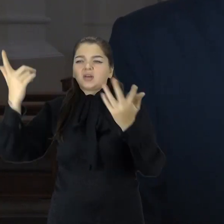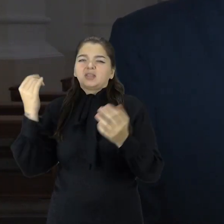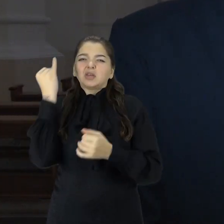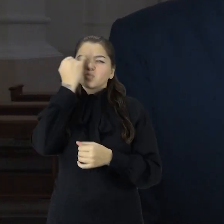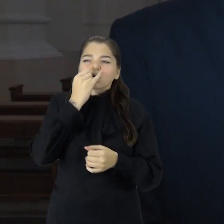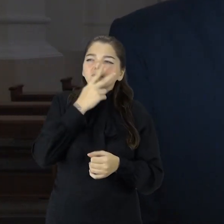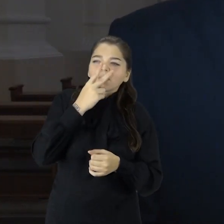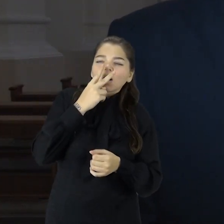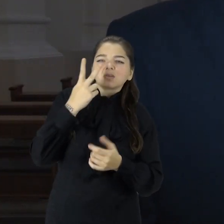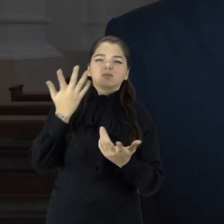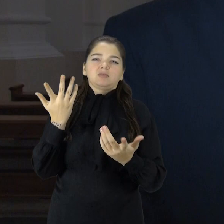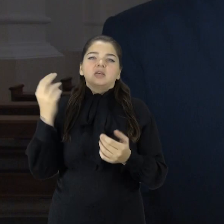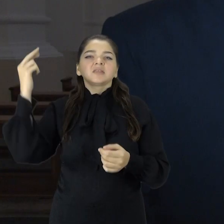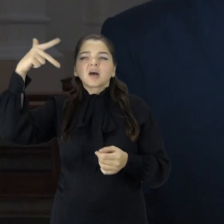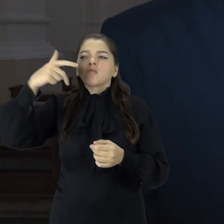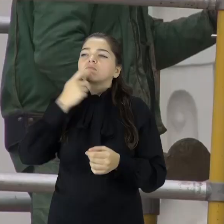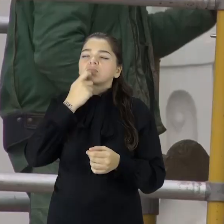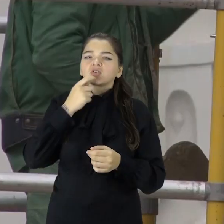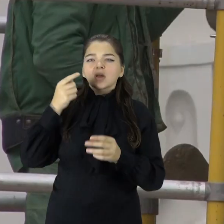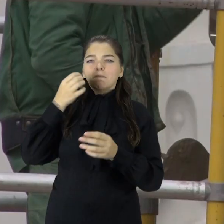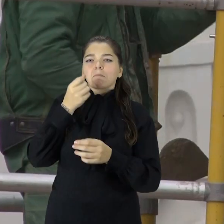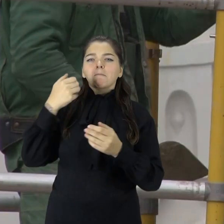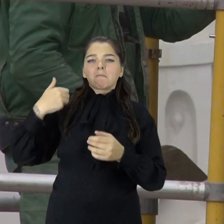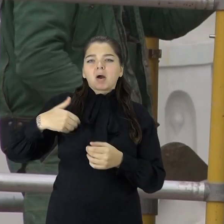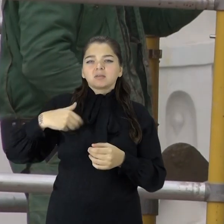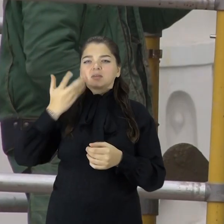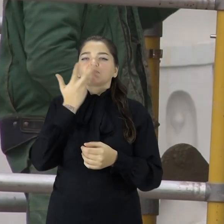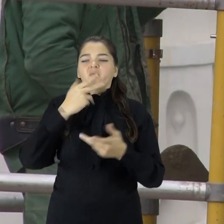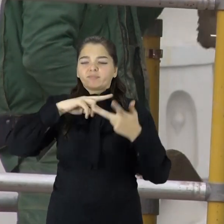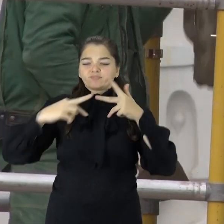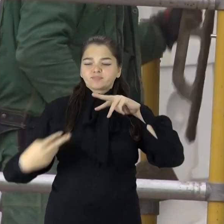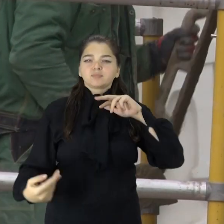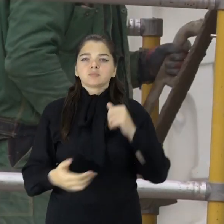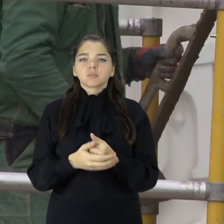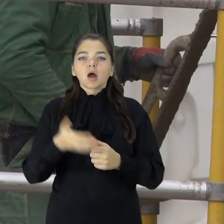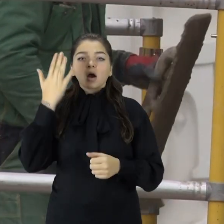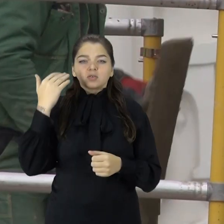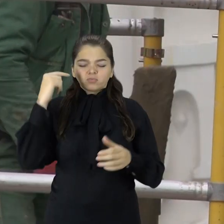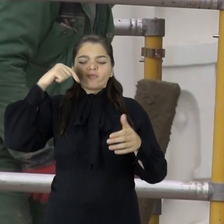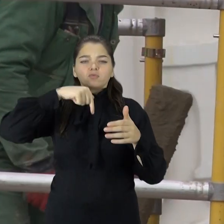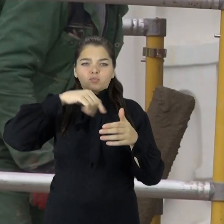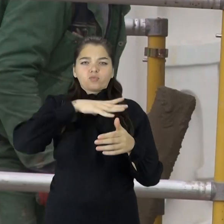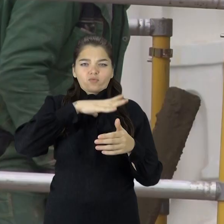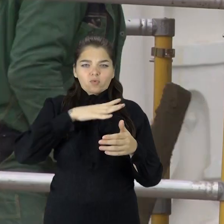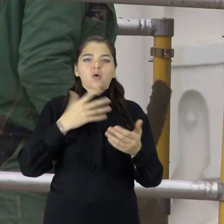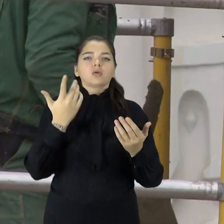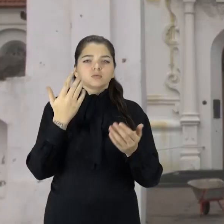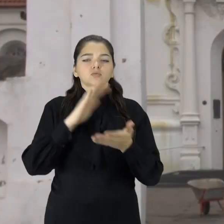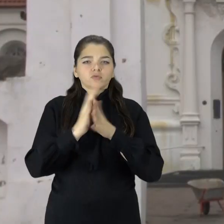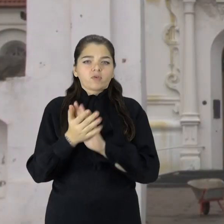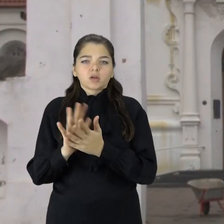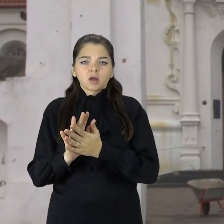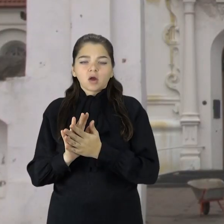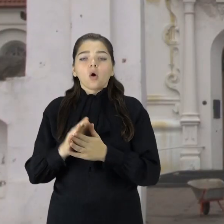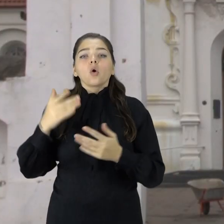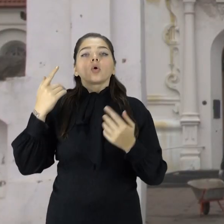davo, nes jinai mažiau saulios gauna. Iki tol darbininkai buvo sutvarkę tik vidų. Iki kitų metų kalėdų katedros pasadas